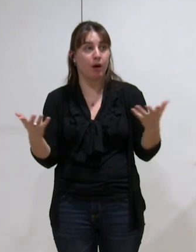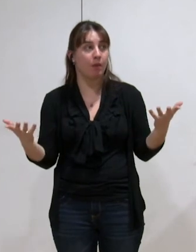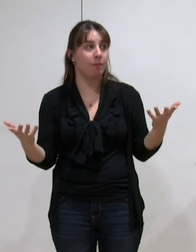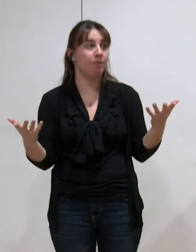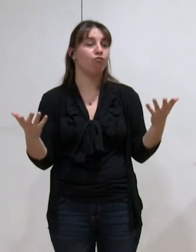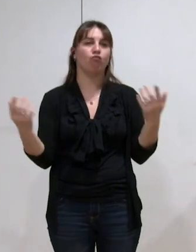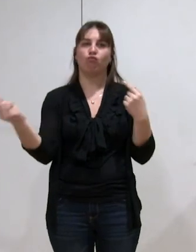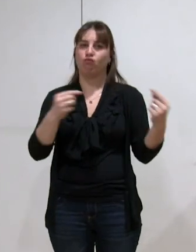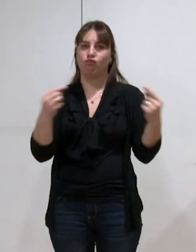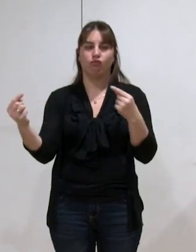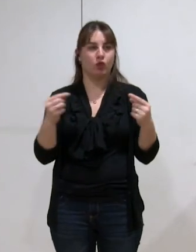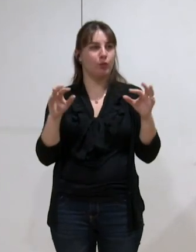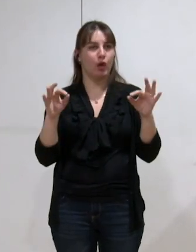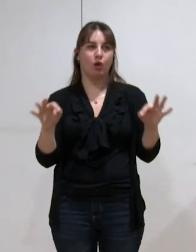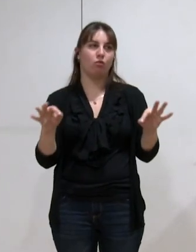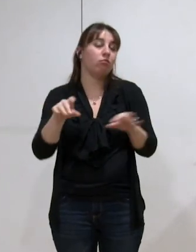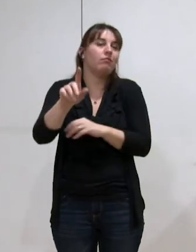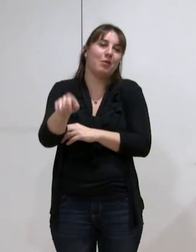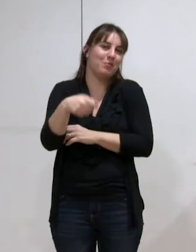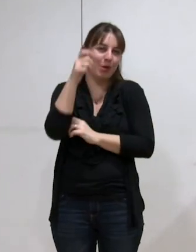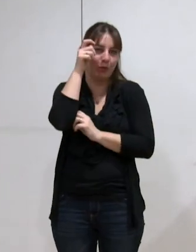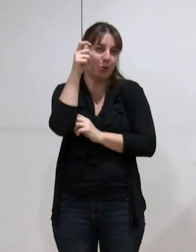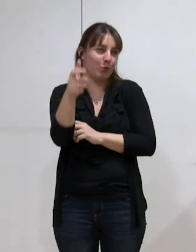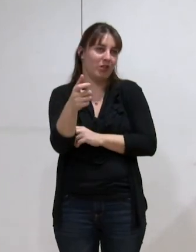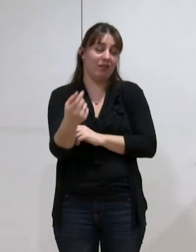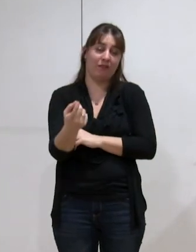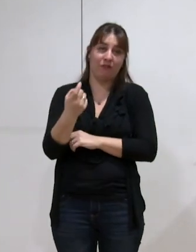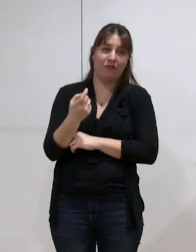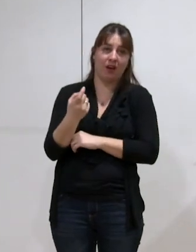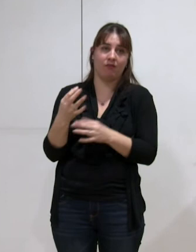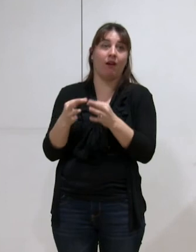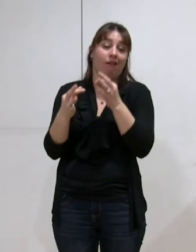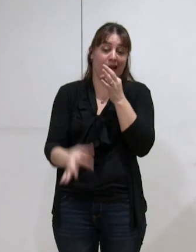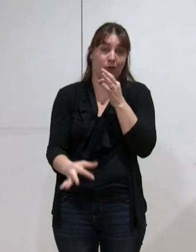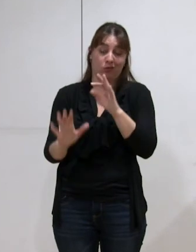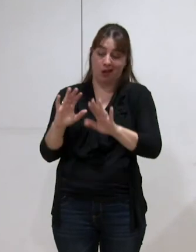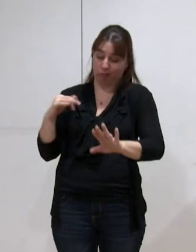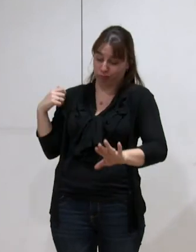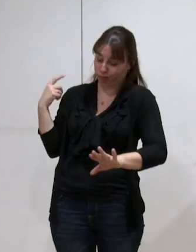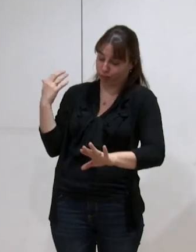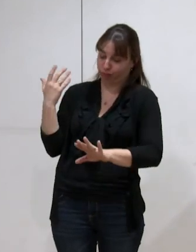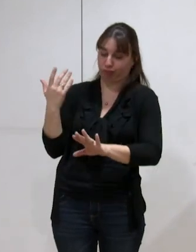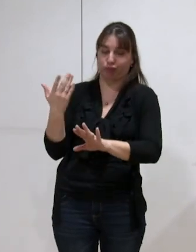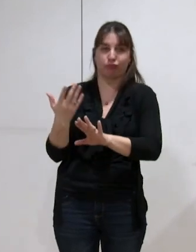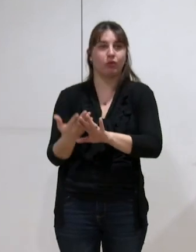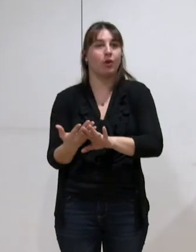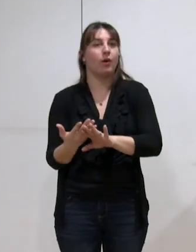un débat qui est évidemment le fruit le résultat de